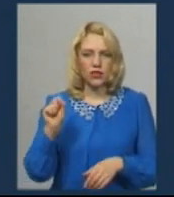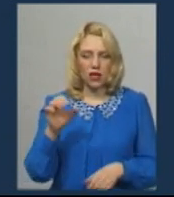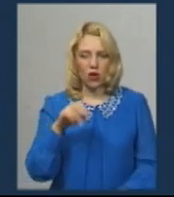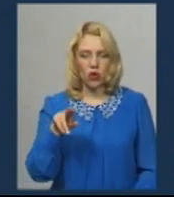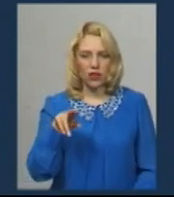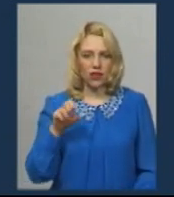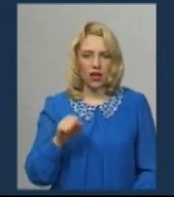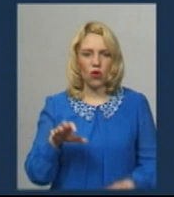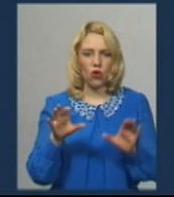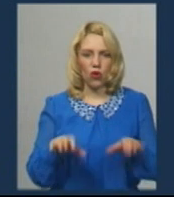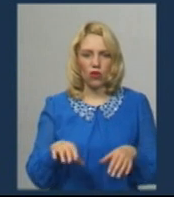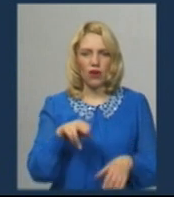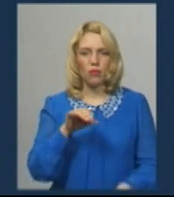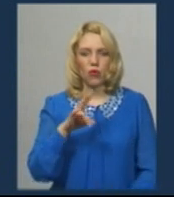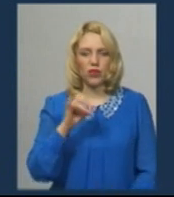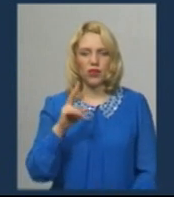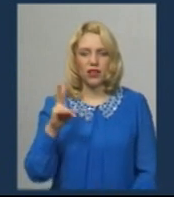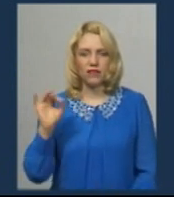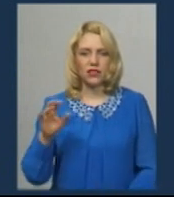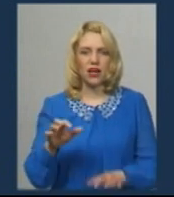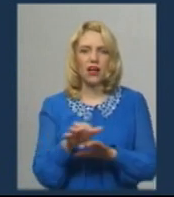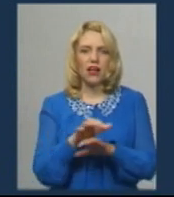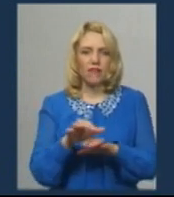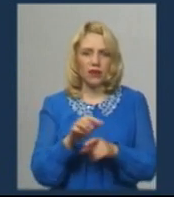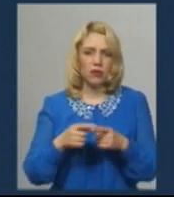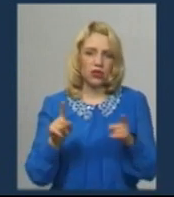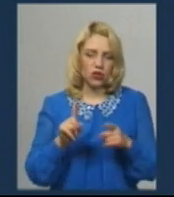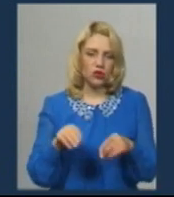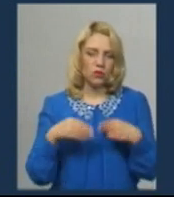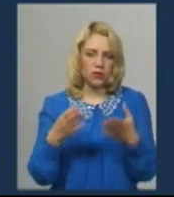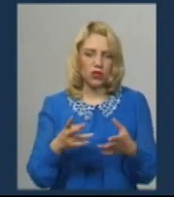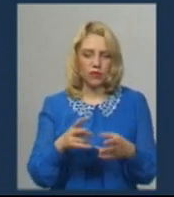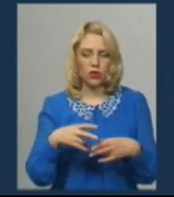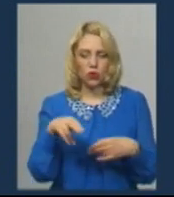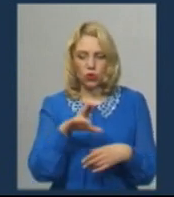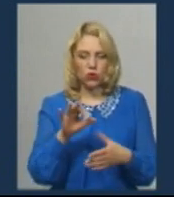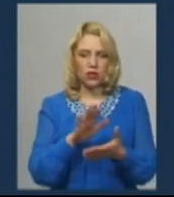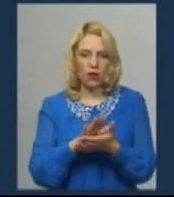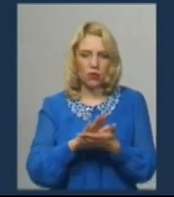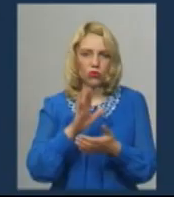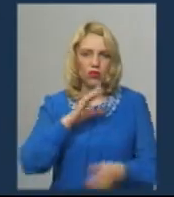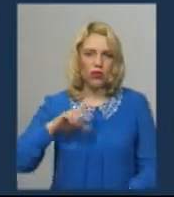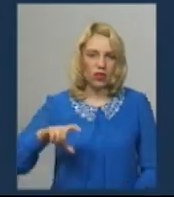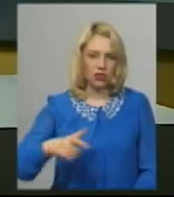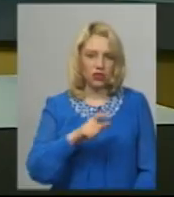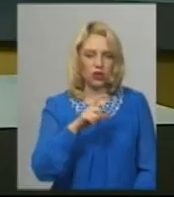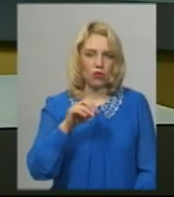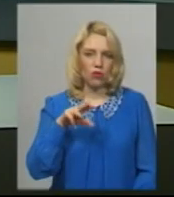адміністрації та головою Понінківської ОТГ, що призвело до заборуднення річок Хомора та Случ з притягненням даних осіб до відповідальності.